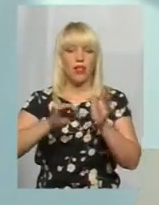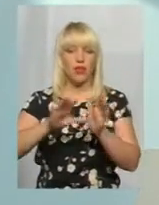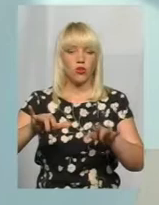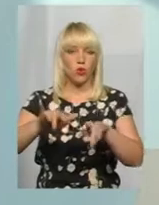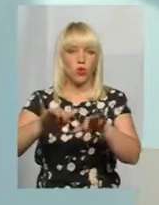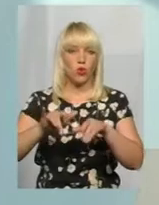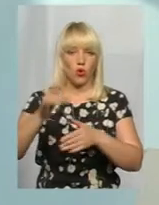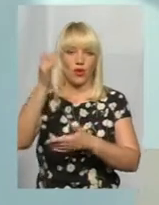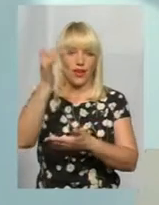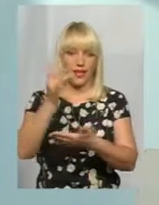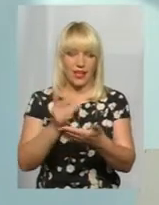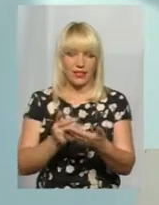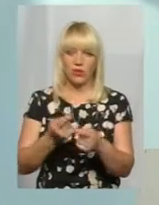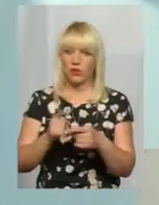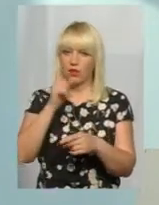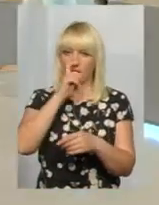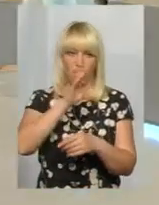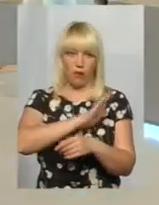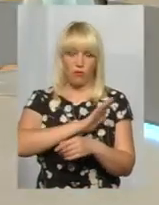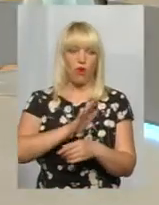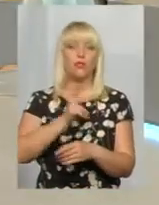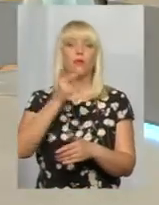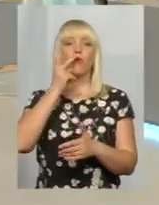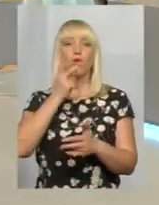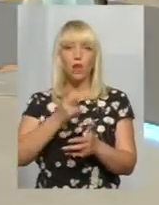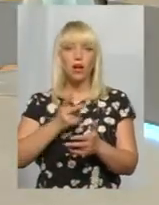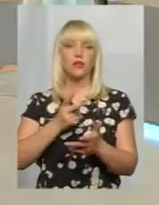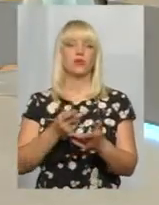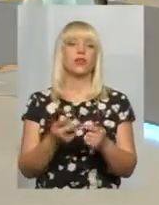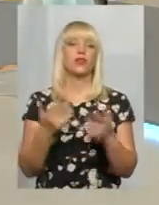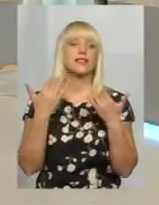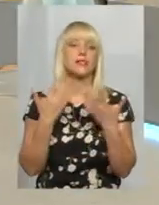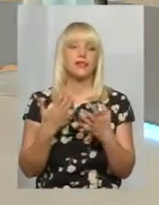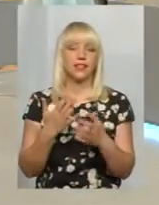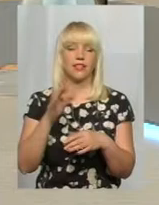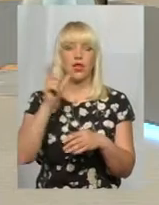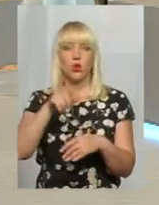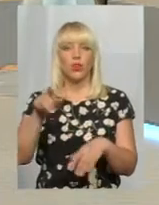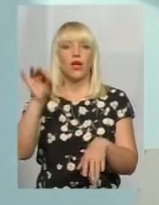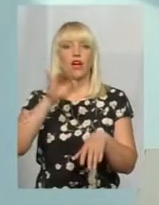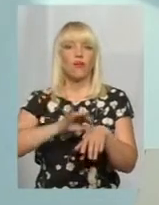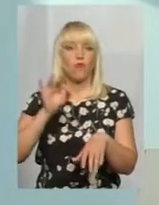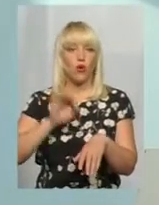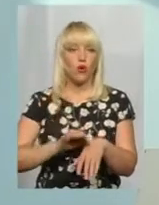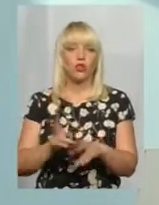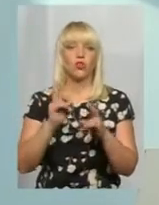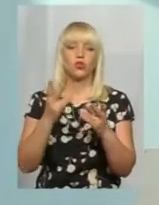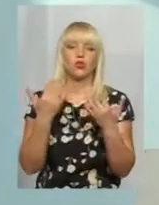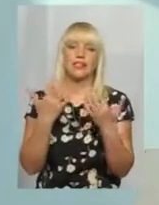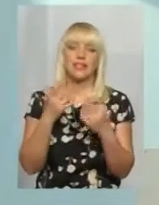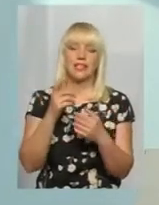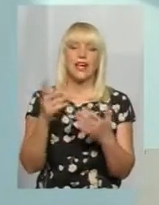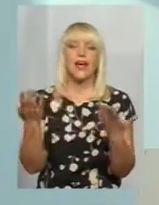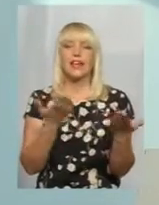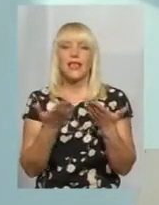принципі, дуже непогана штука і вона дозволяє бачити і кількість пацієнтів, хто які препарати отримує, коли він